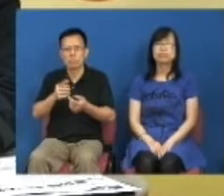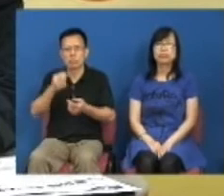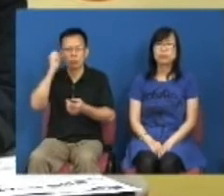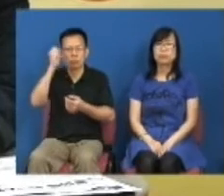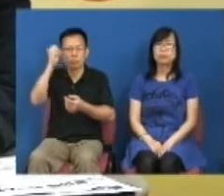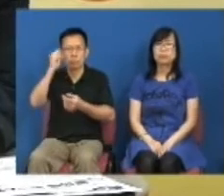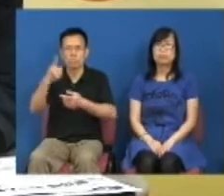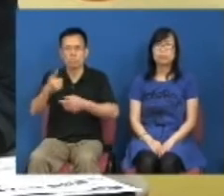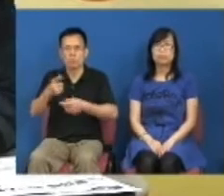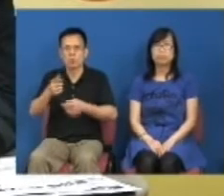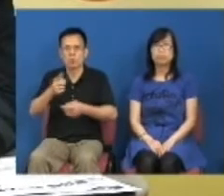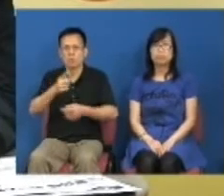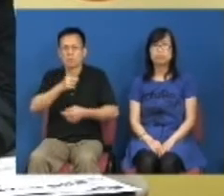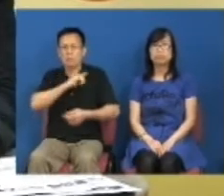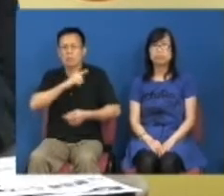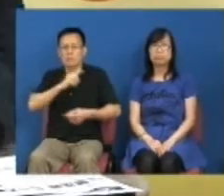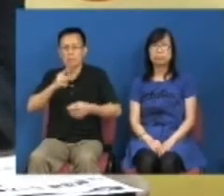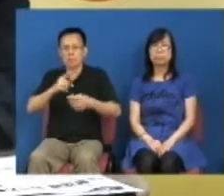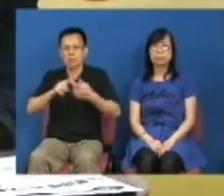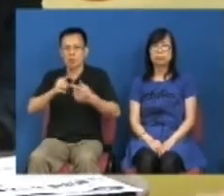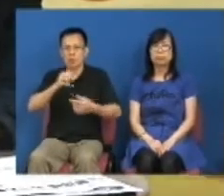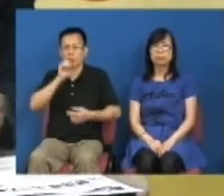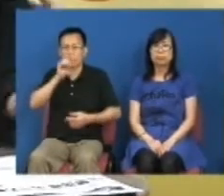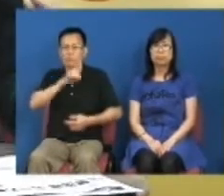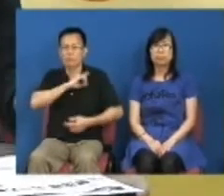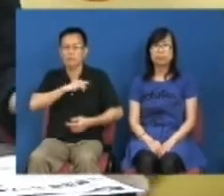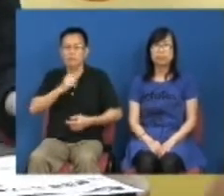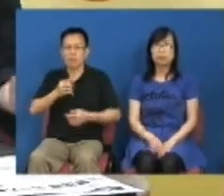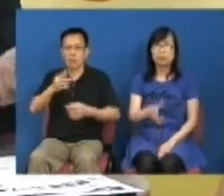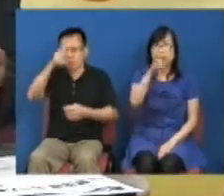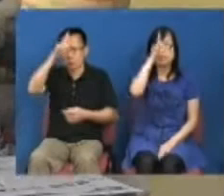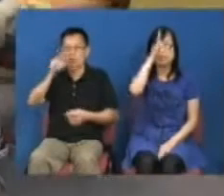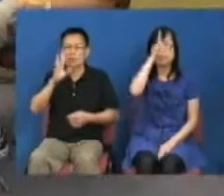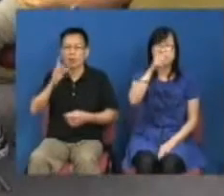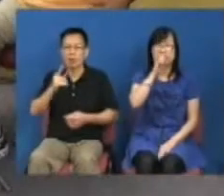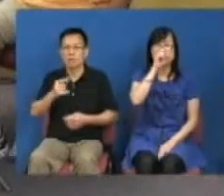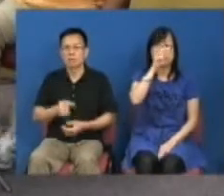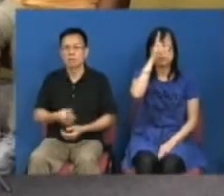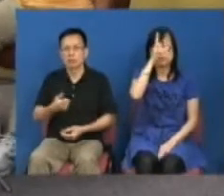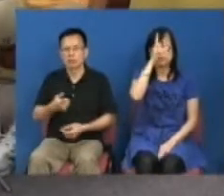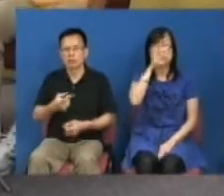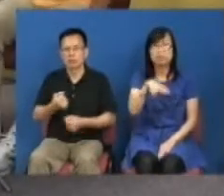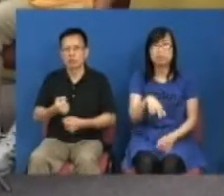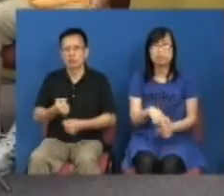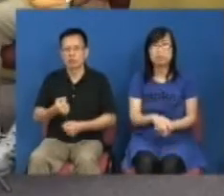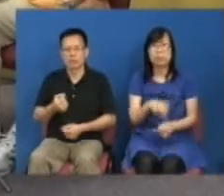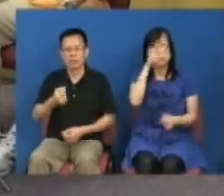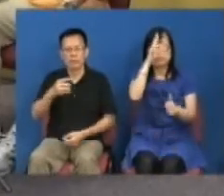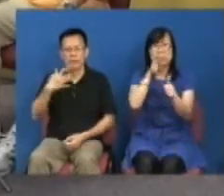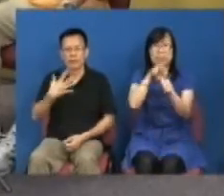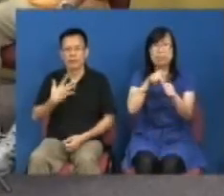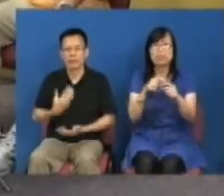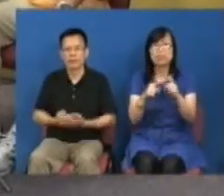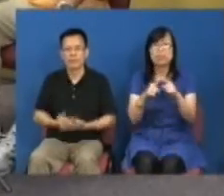然后自己声称的政客只是做好那份工的人他说他自己是政治家他说他自己是政治家他他是一个